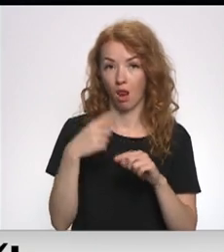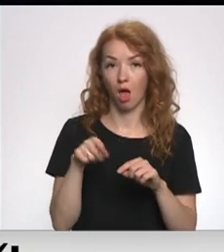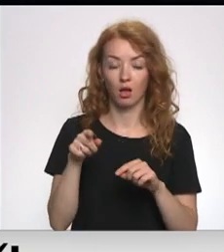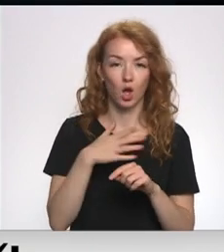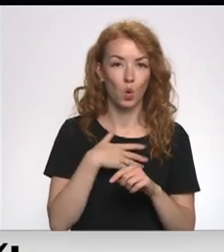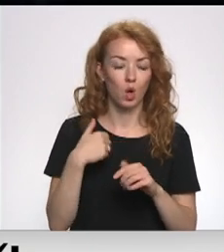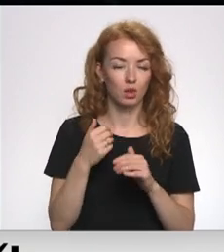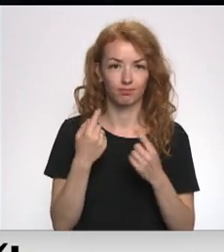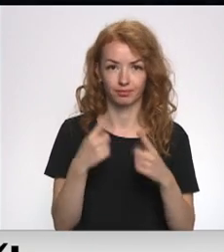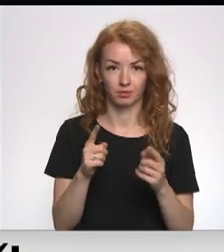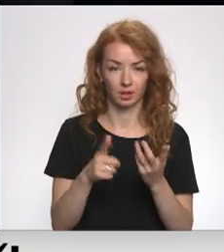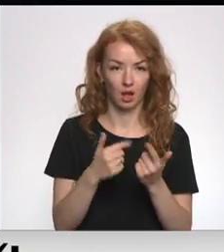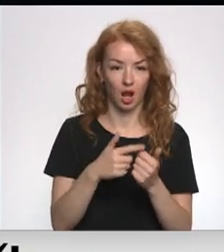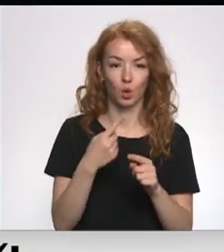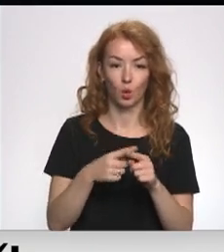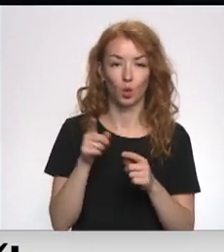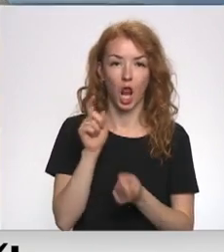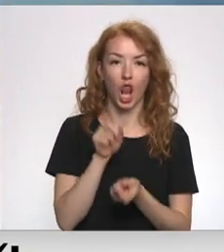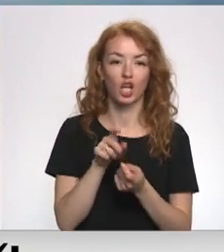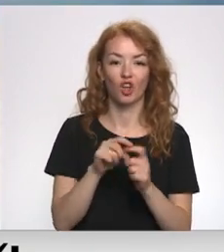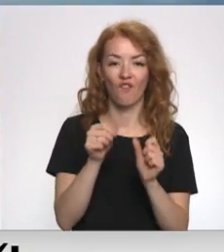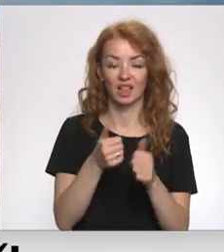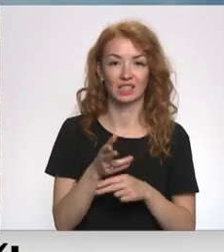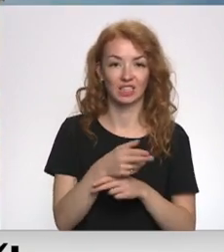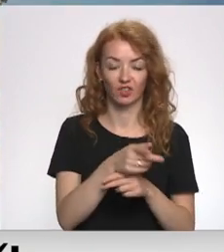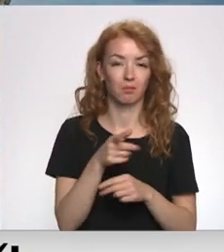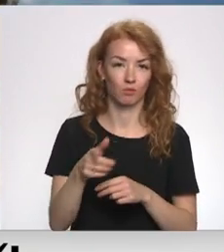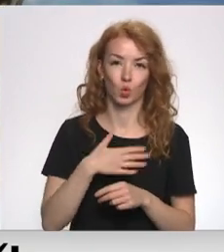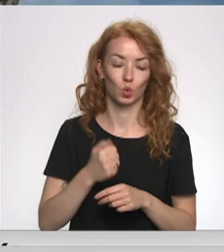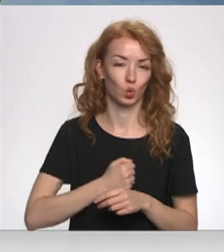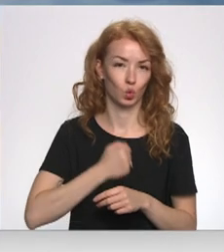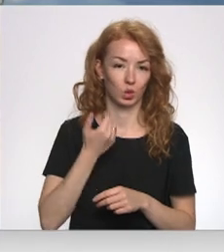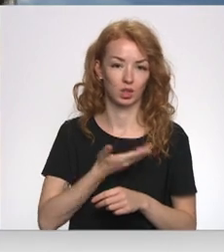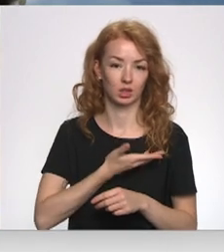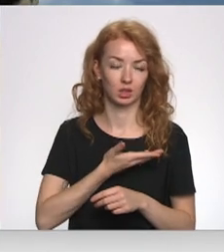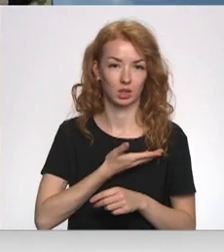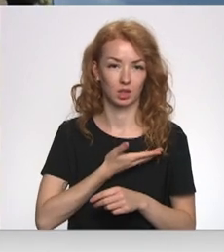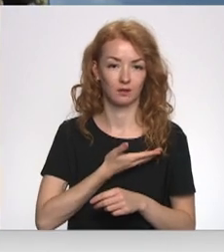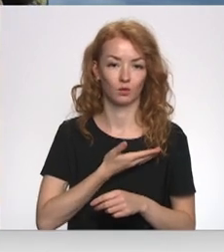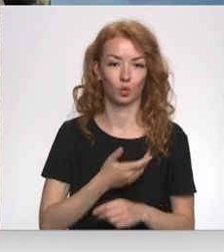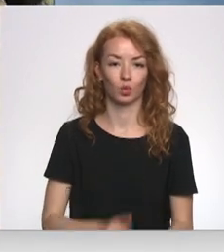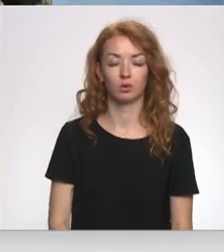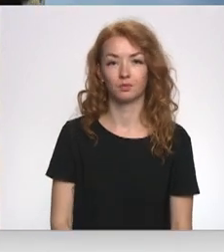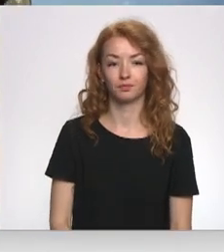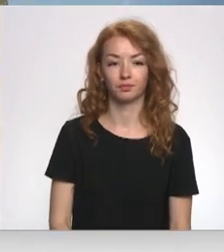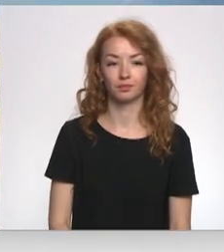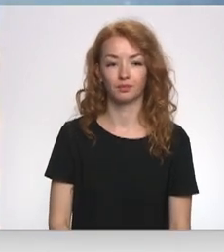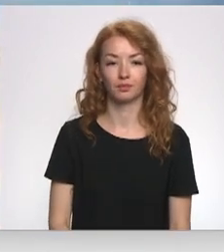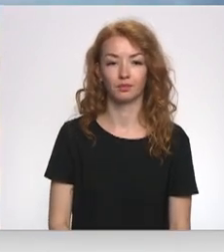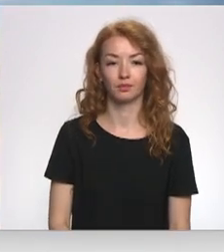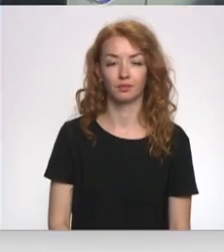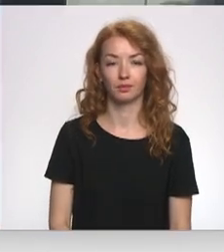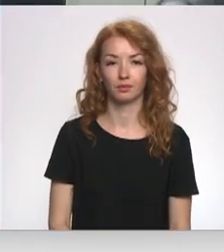kritiski un tieši lašveidīgām zivīm nāvējoši. Varētu būt zem divi pivīnī, ka pat vītām vēl